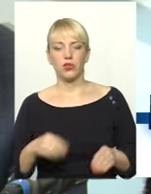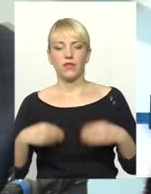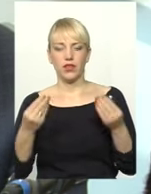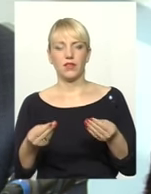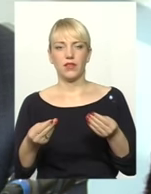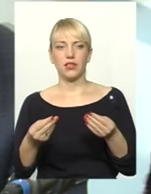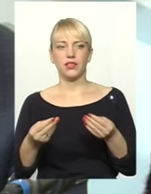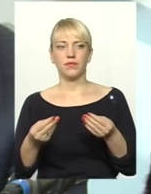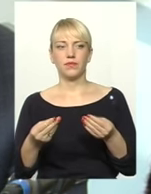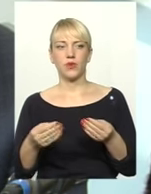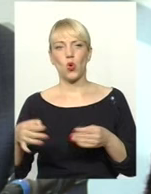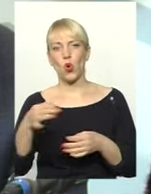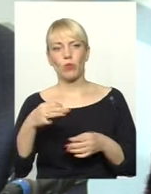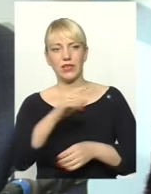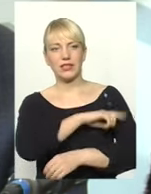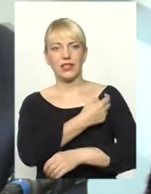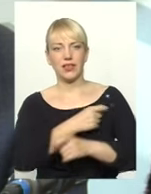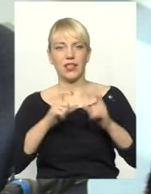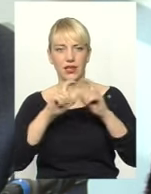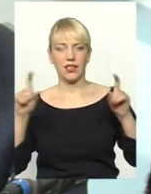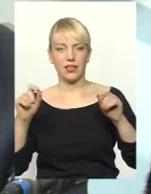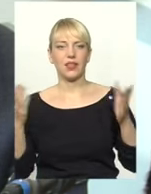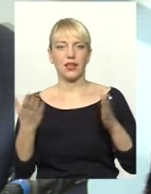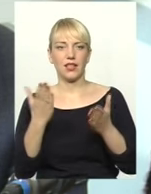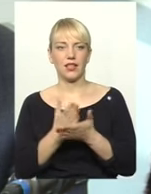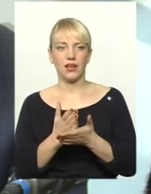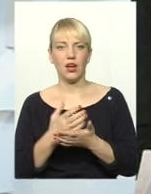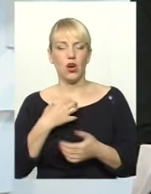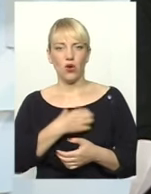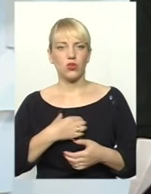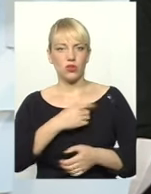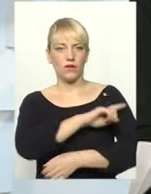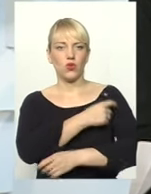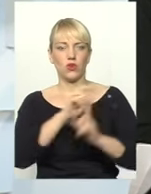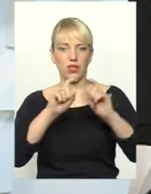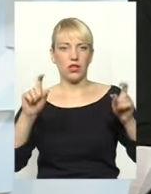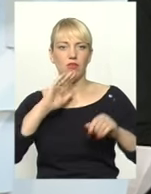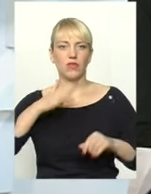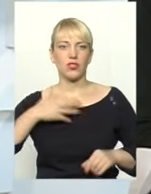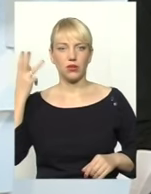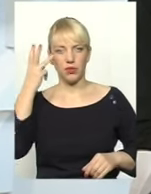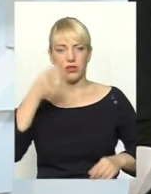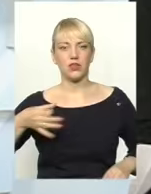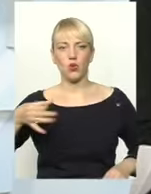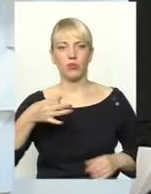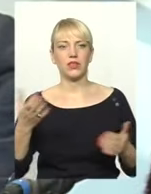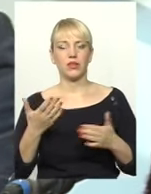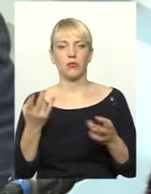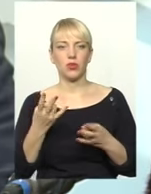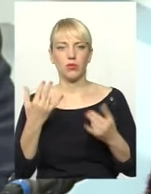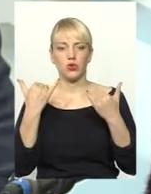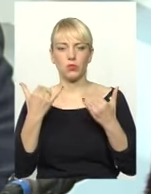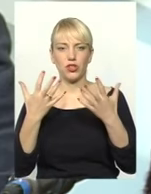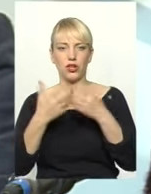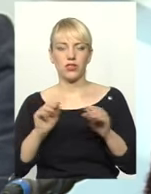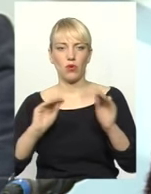обласній лікарні, яка є основною лікарнею в нашій Хмельницькій області і потрібно там сучасне